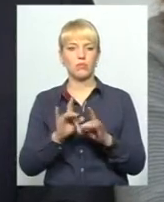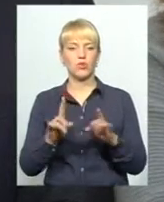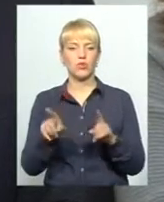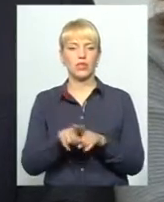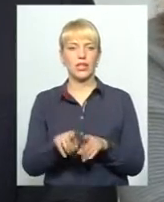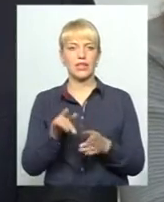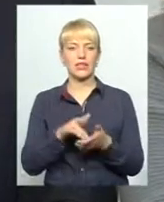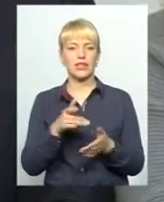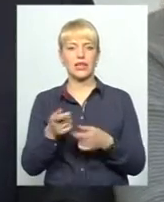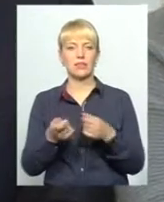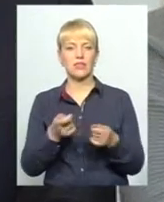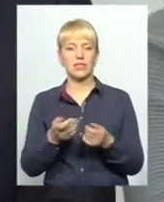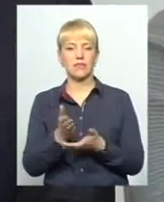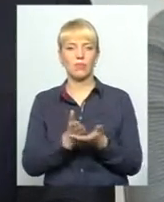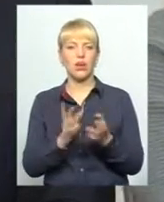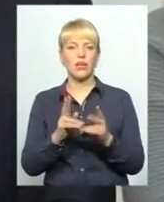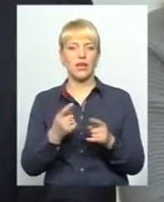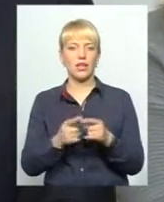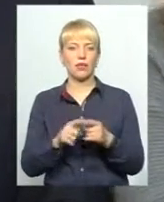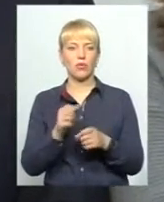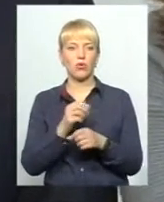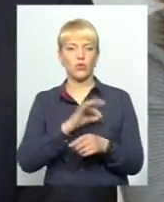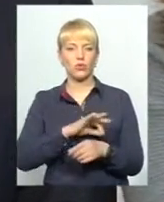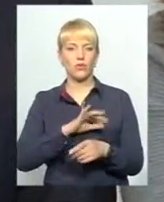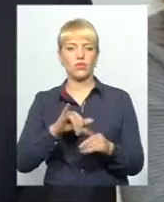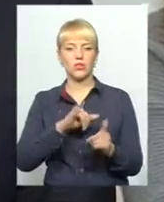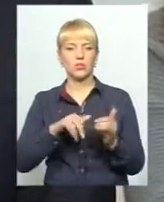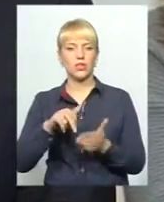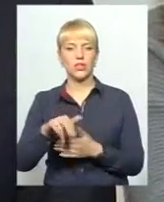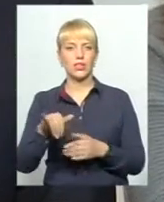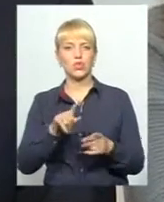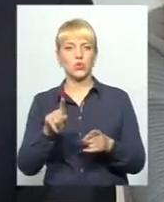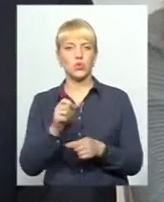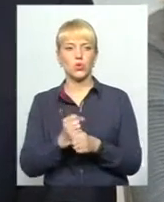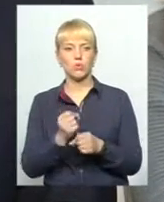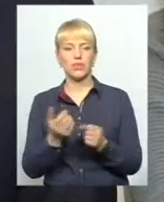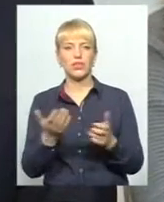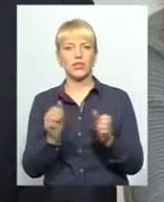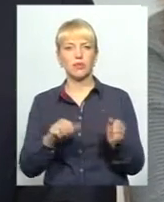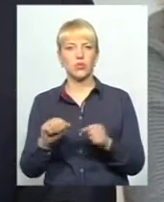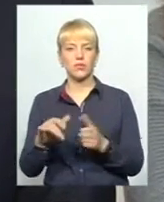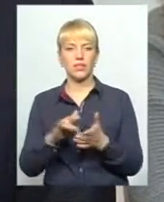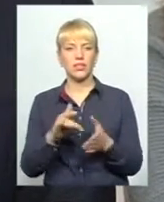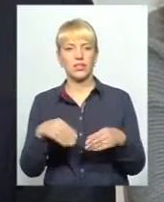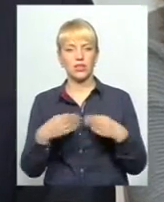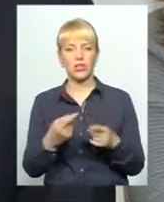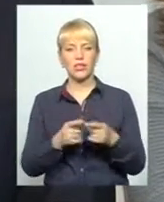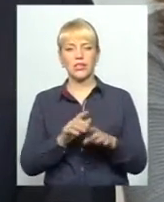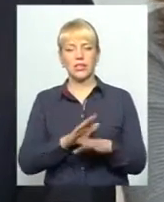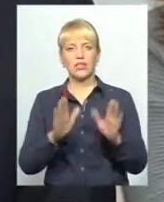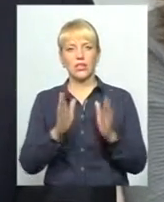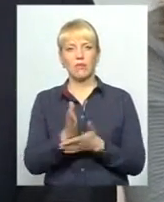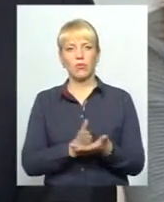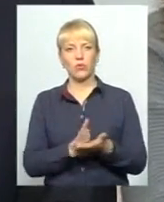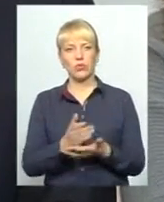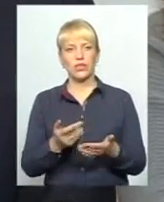адміністративних послуг, як саме користуватись, куди йти, що робити, які можливості центри надають. Тому що це не лише послуги.